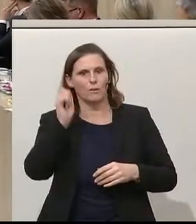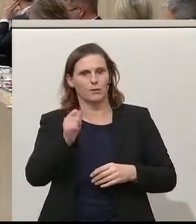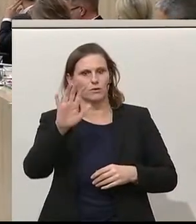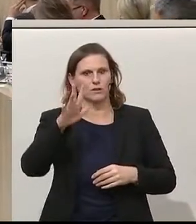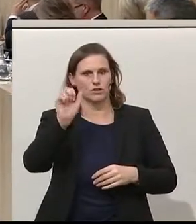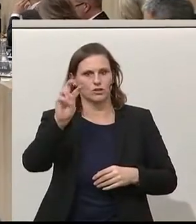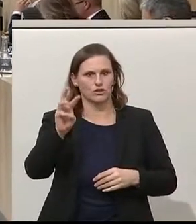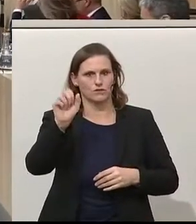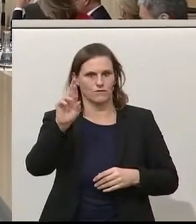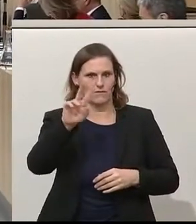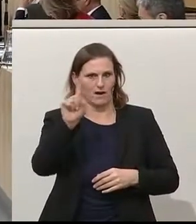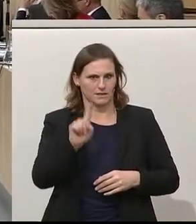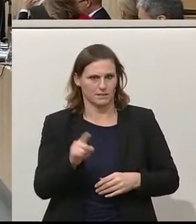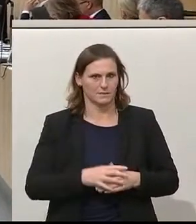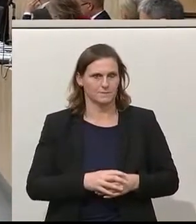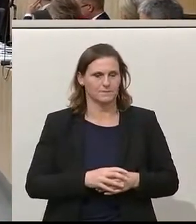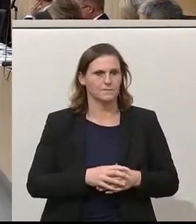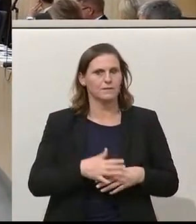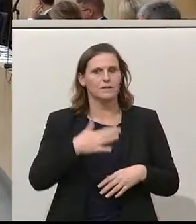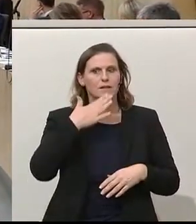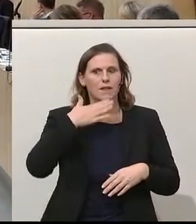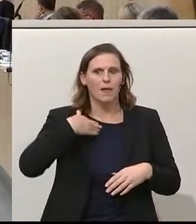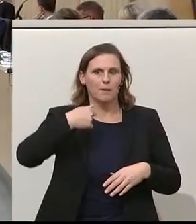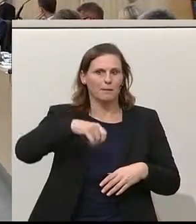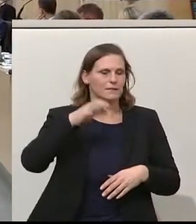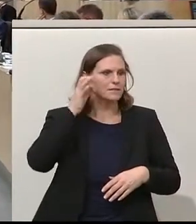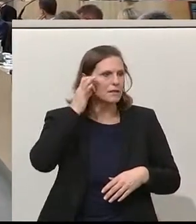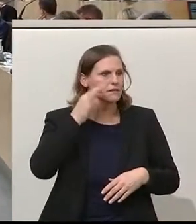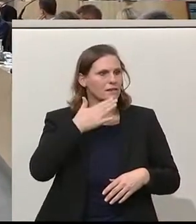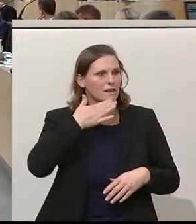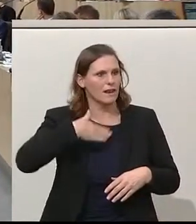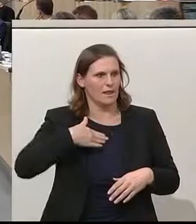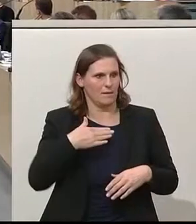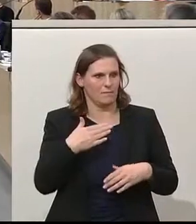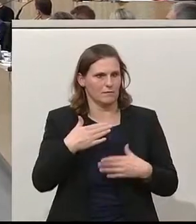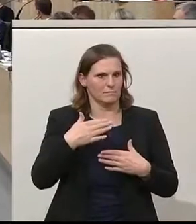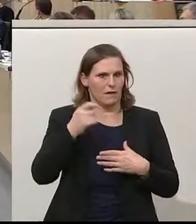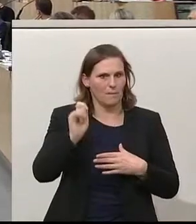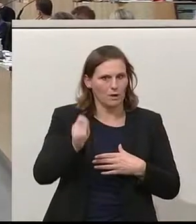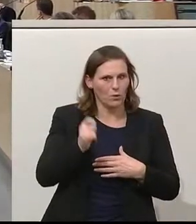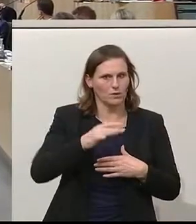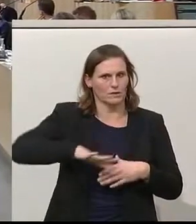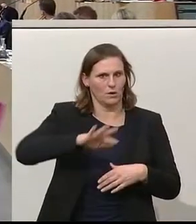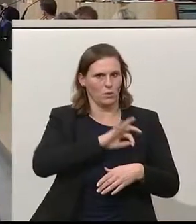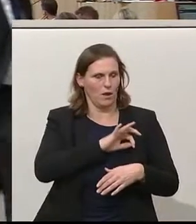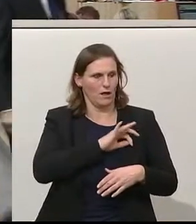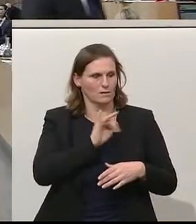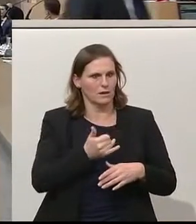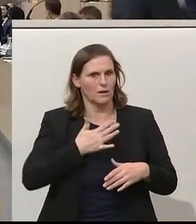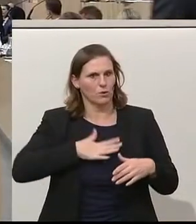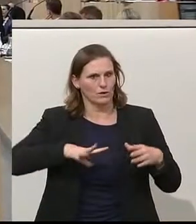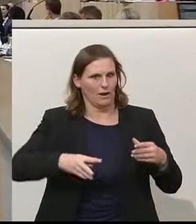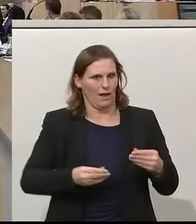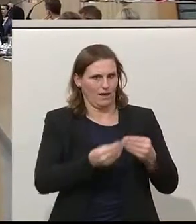werte Mitglieder der Bundesregierung, liebe Kolleginnen und Kollegen, aber vor allem liebe Österreicherinnen und Österreicher, ich möchte gleich an das anschließen, was Kollege